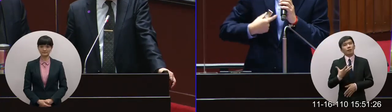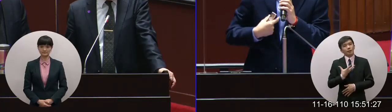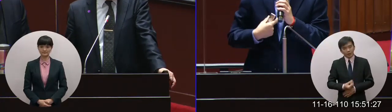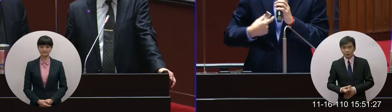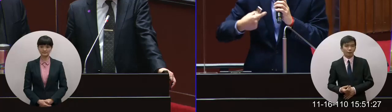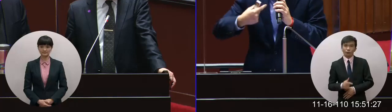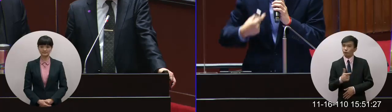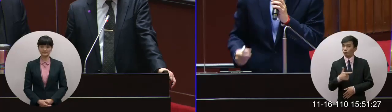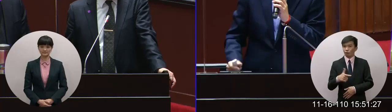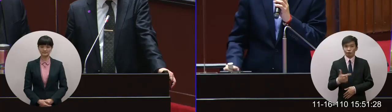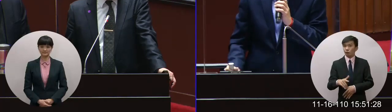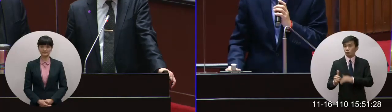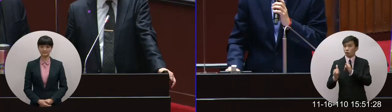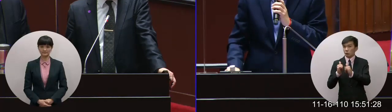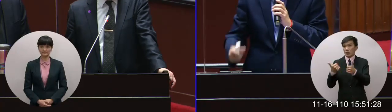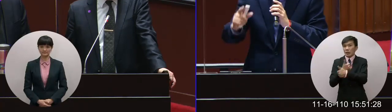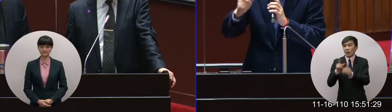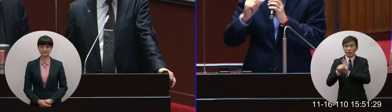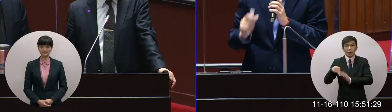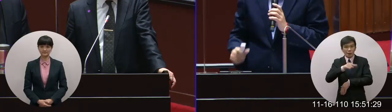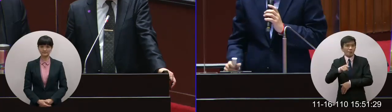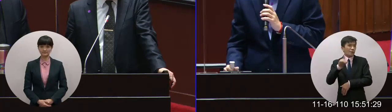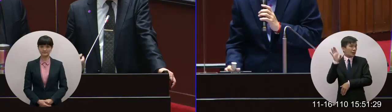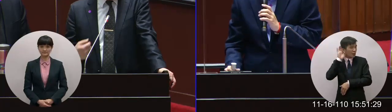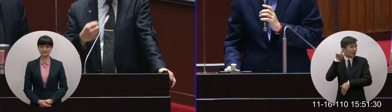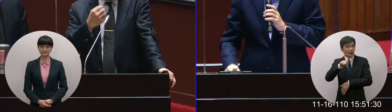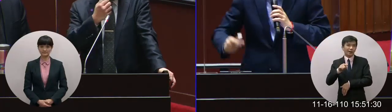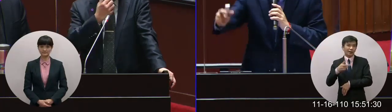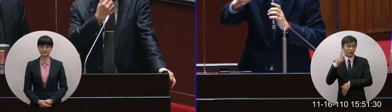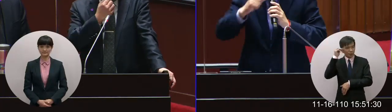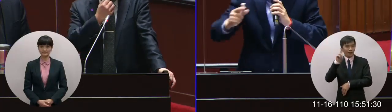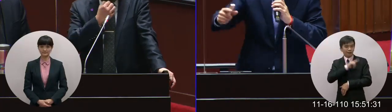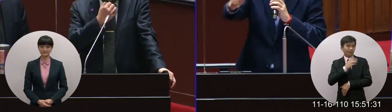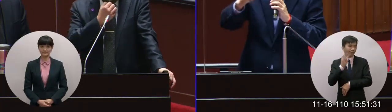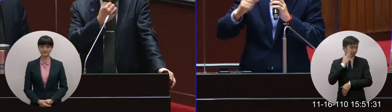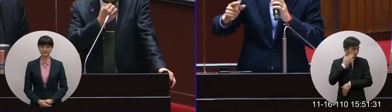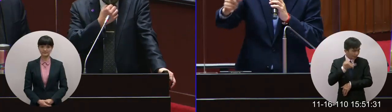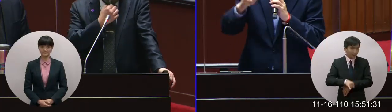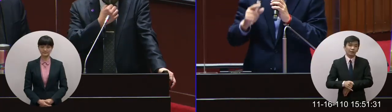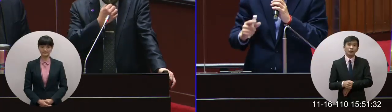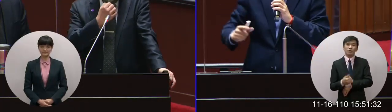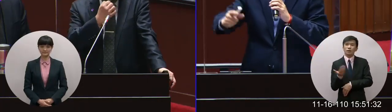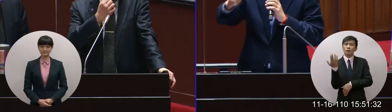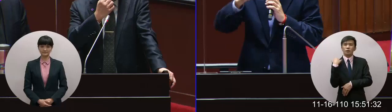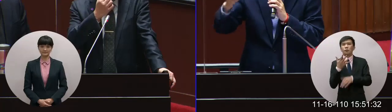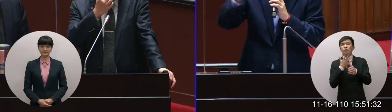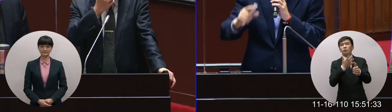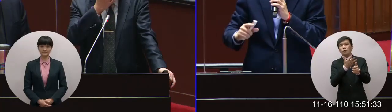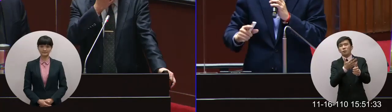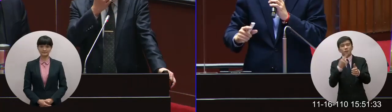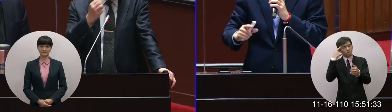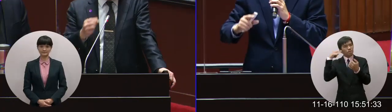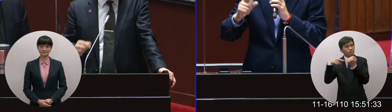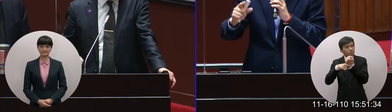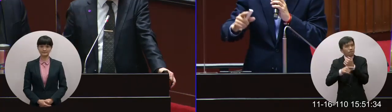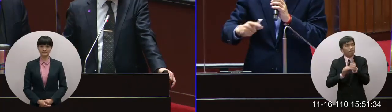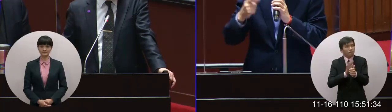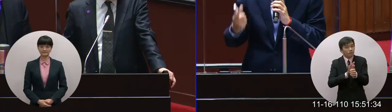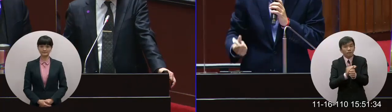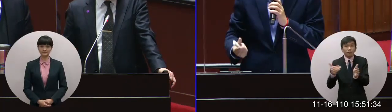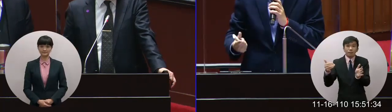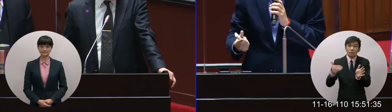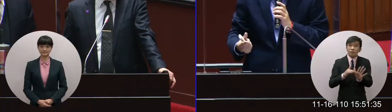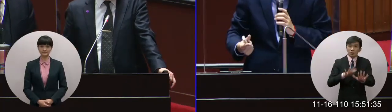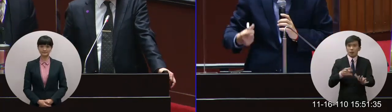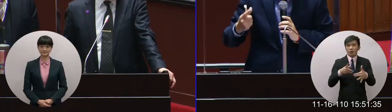人民包括民意代表我們聽得很慚愧我不知道院長怎麼想就我們每天在問來問去問來問去想來想去想到